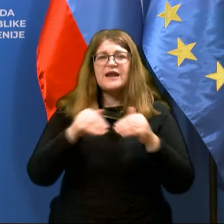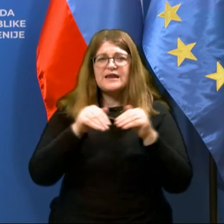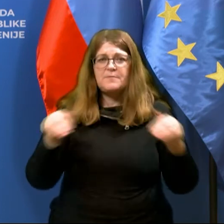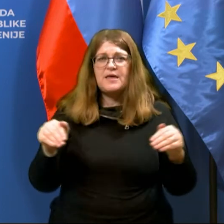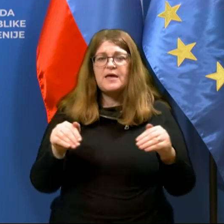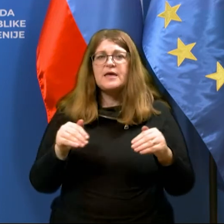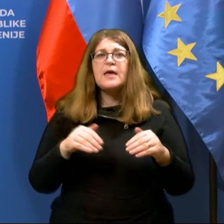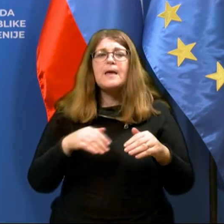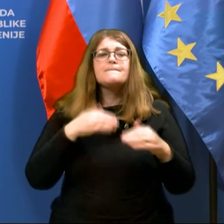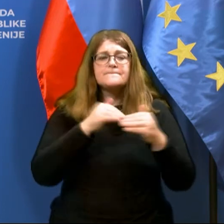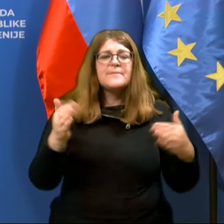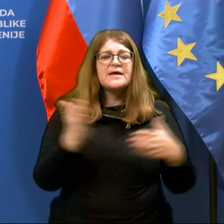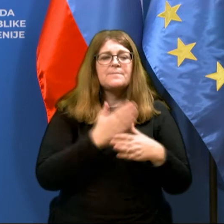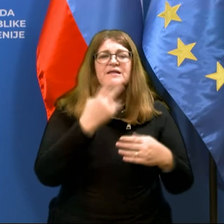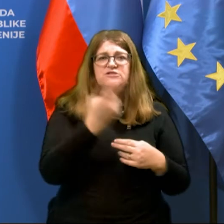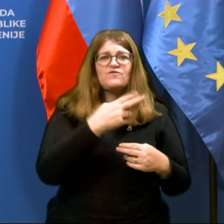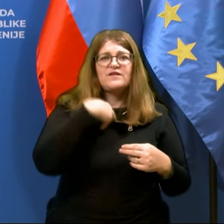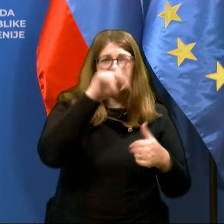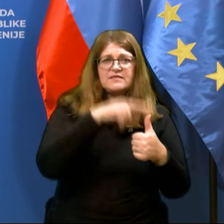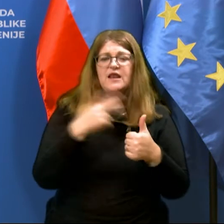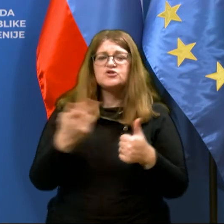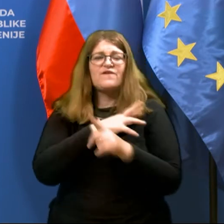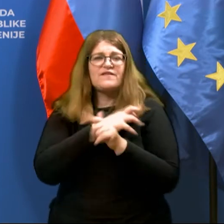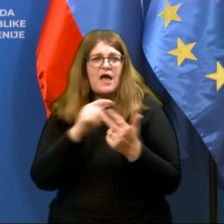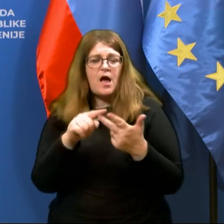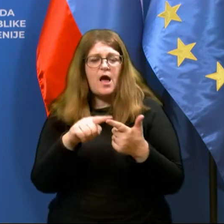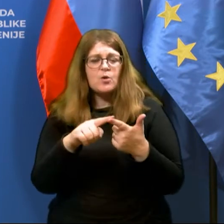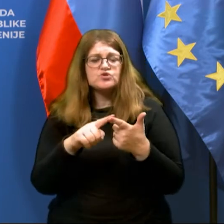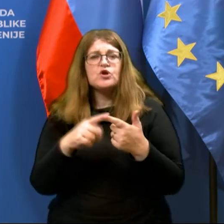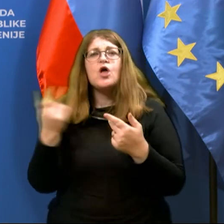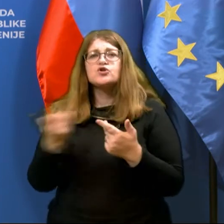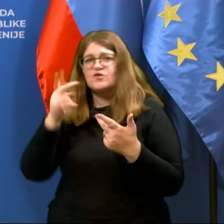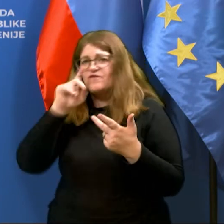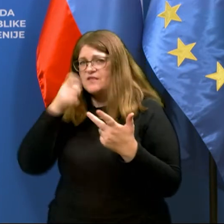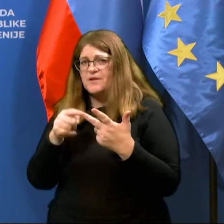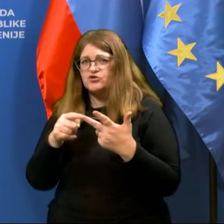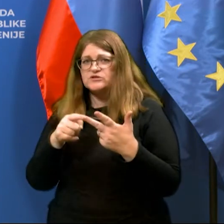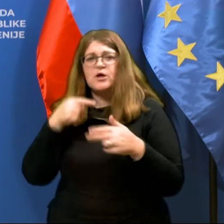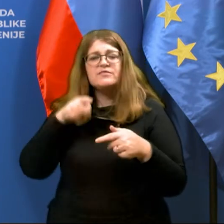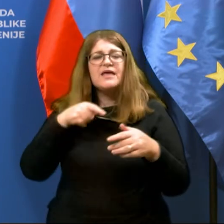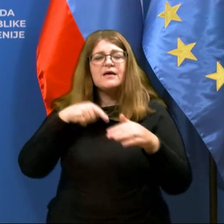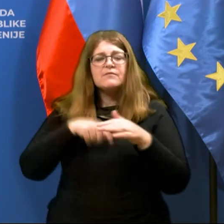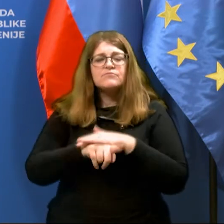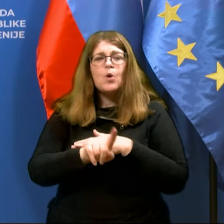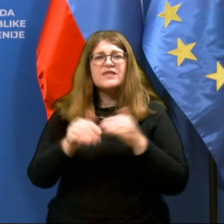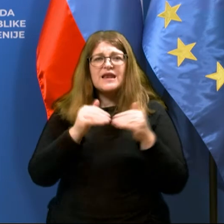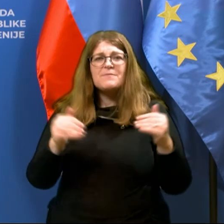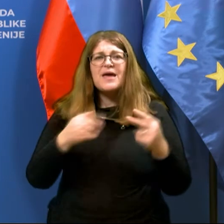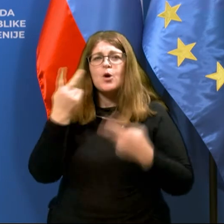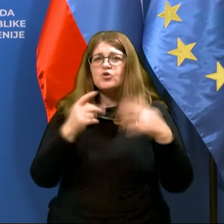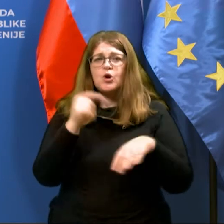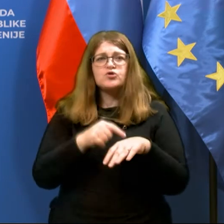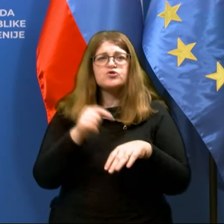torej gre za meje med Slovenijo, Italijo, Slovenijo, Austrijo in Slovenijo, Mačarsko. Teh kontrolnih točk ni več,